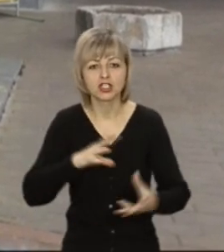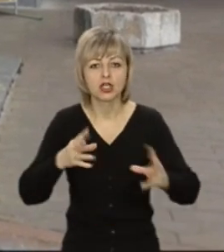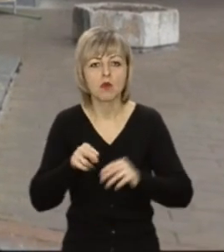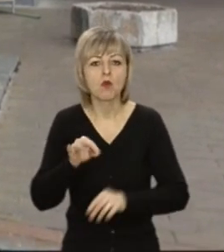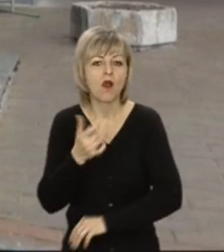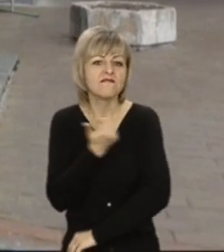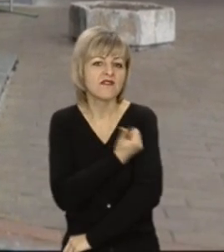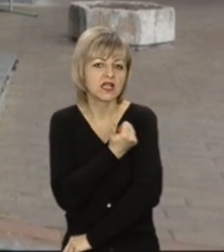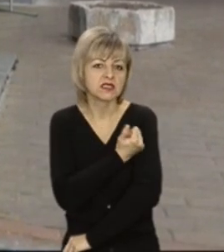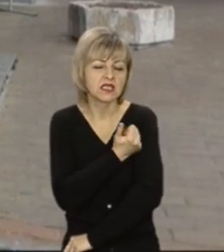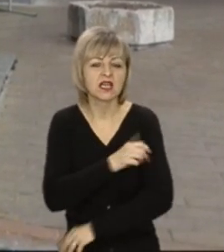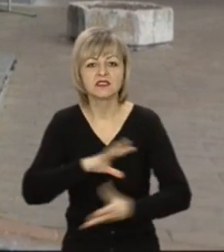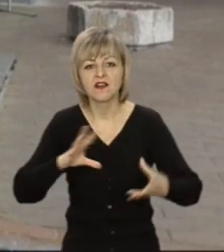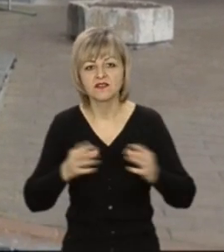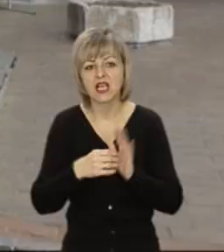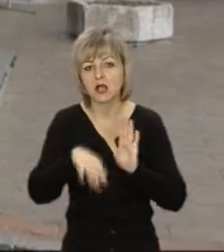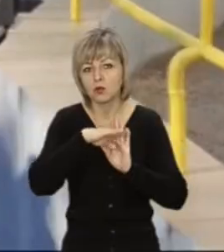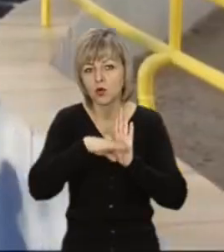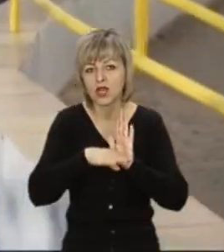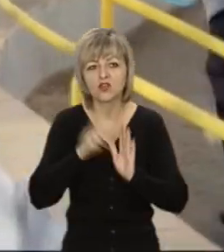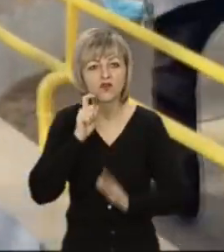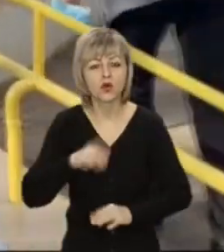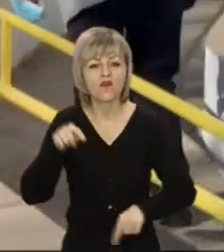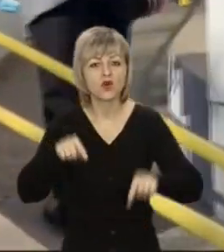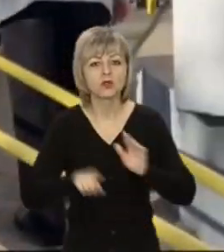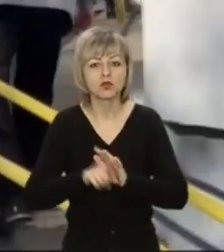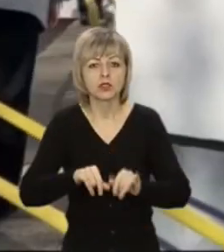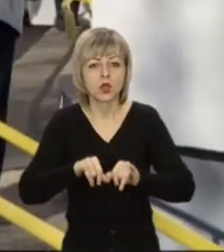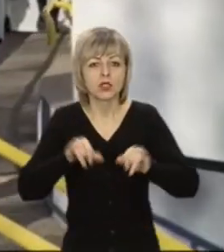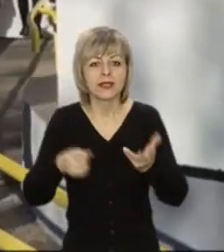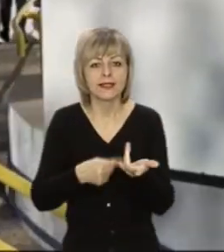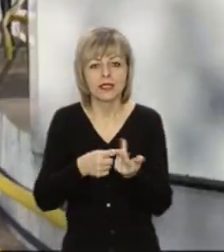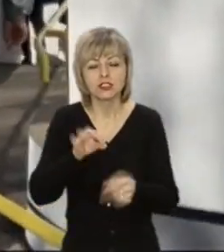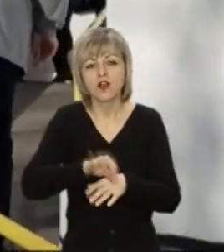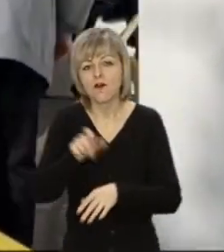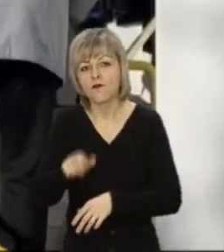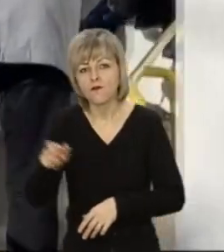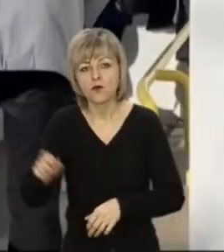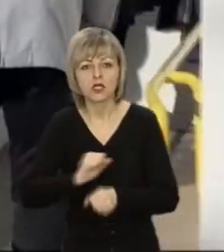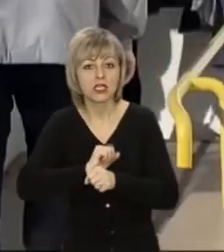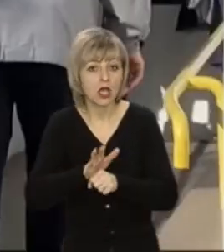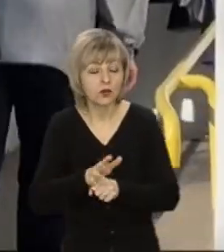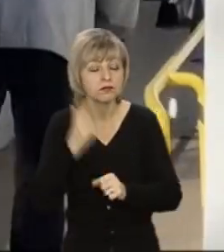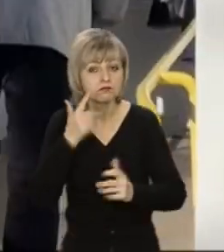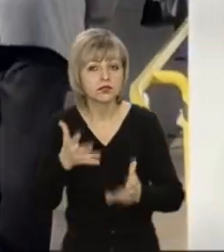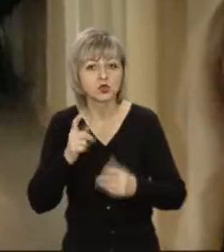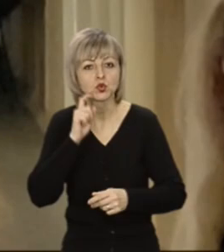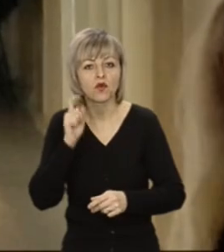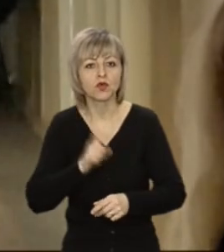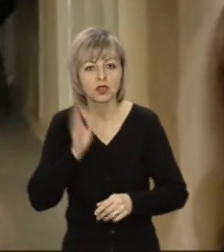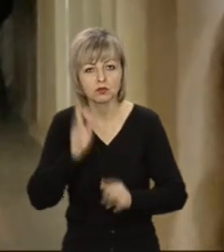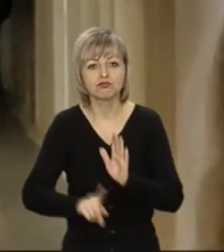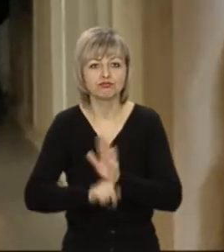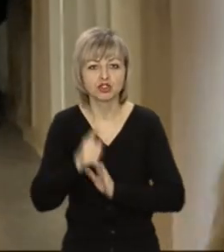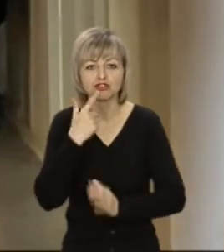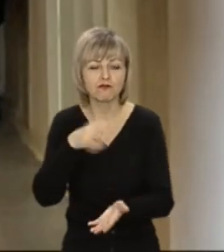по вакцинації у загальному рейтингу по Україні. Восени почала зростати кількість хворих на COVID. Стало зрозуміло, що країну накриє чергова